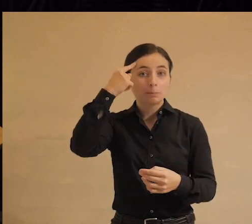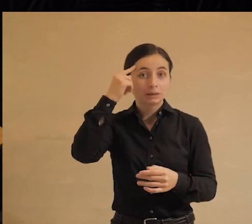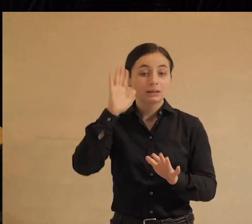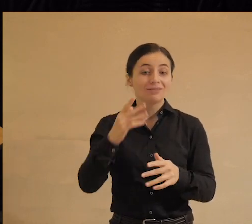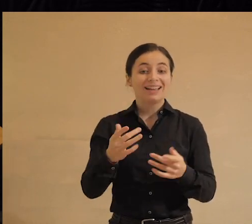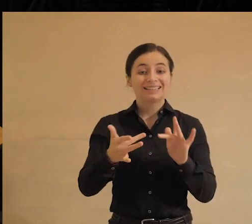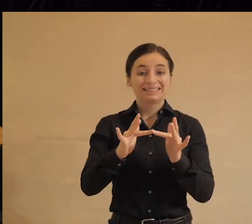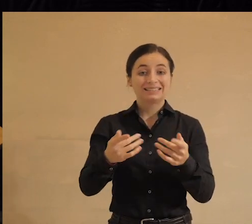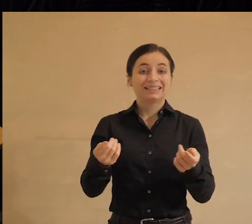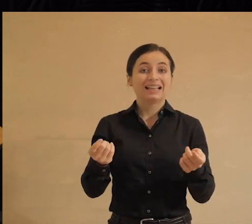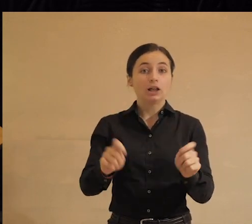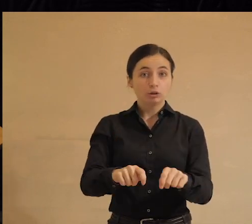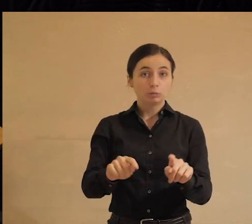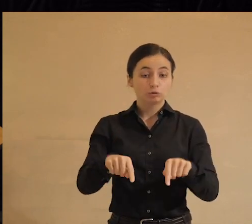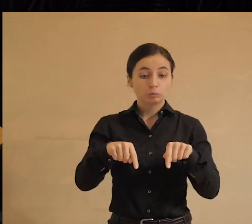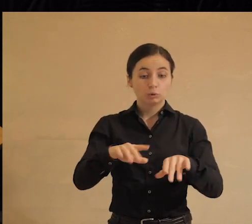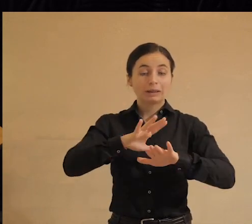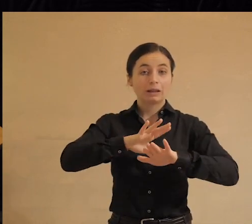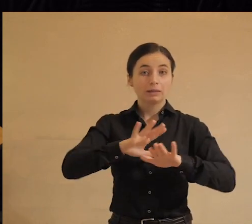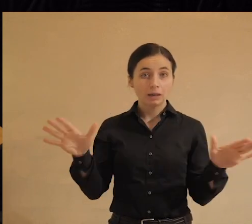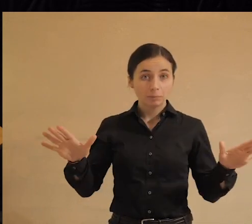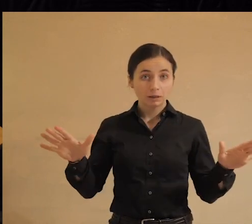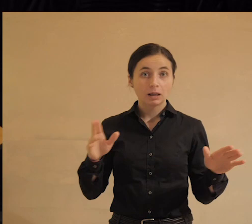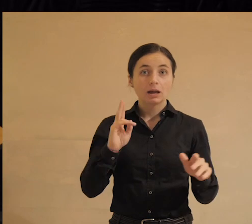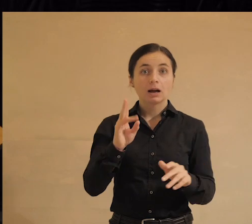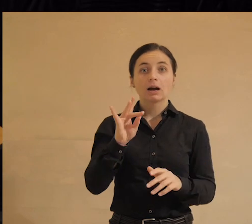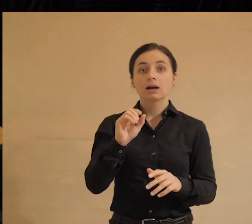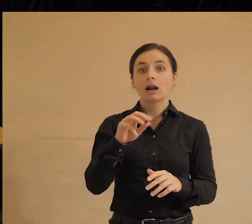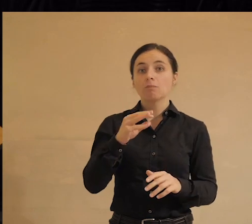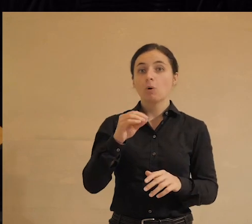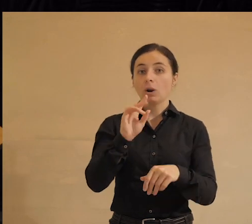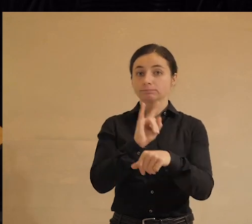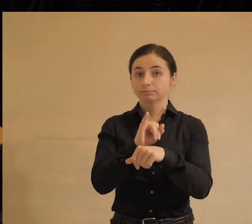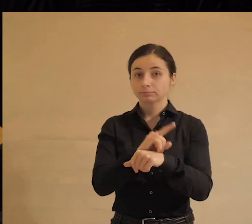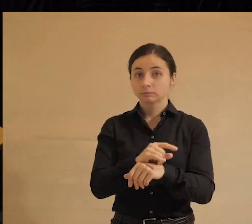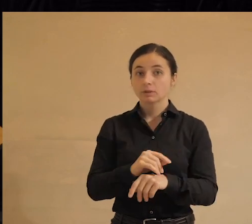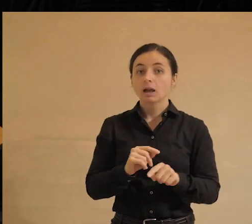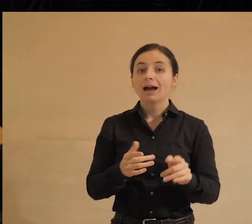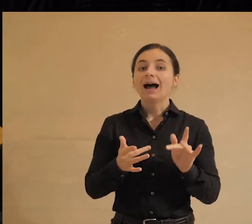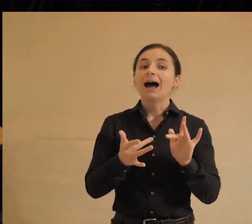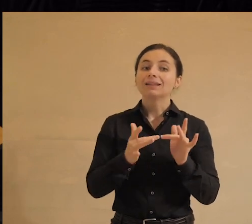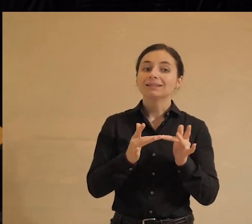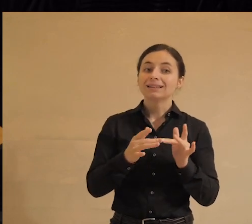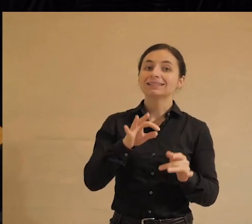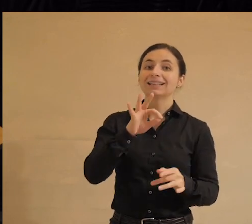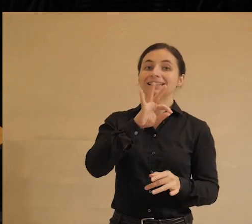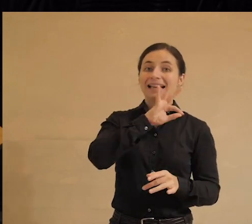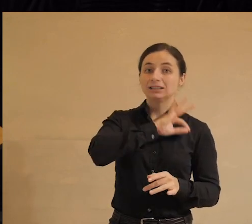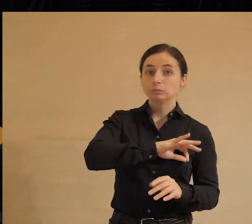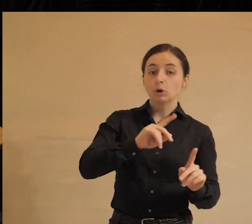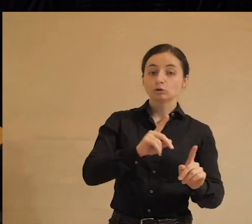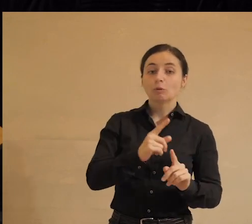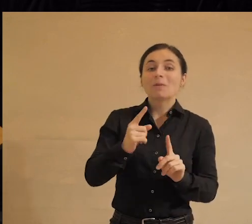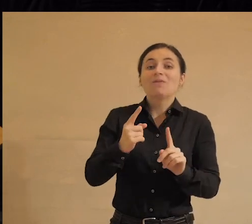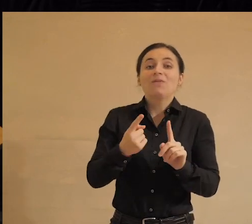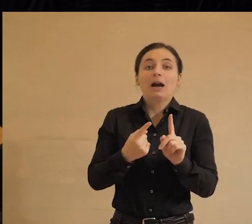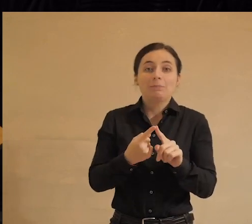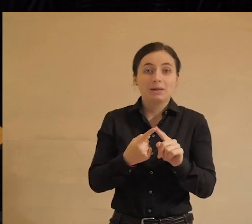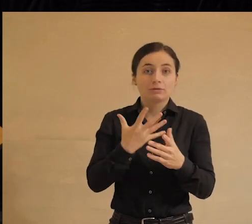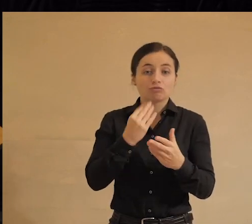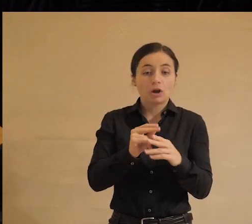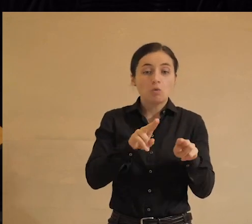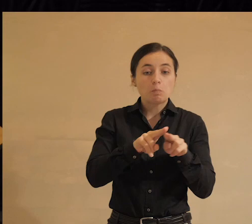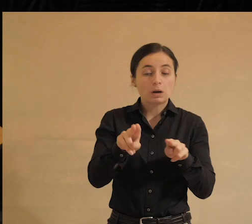интернет отрубим, для того, чтобы тут не было у нас крамулы», к мысли «давайте интернет используем, для того, чтобы, во-первых, свою